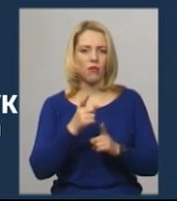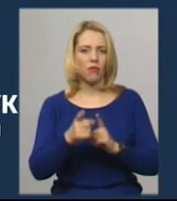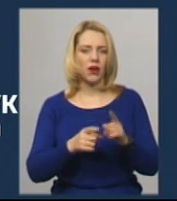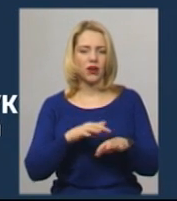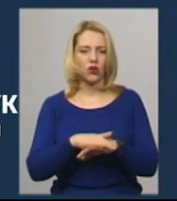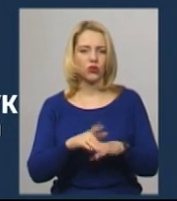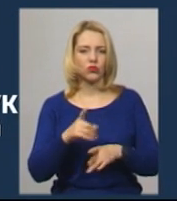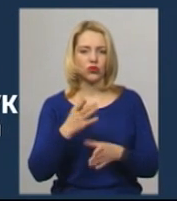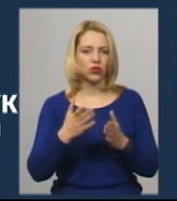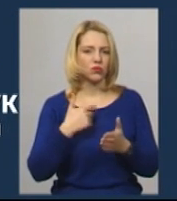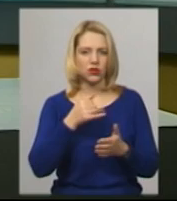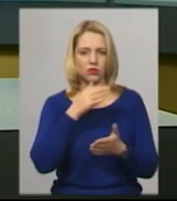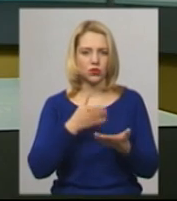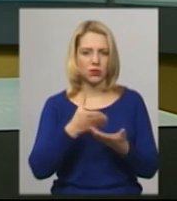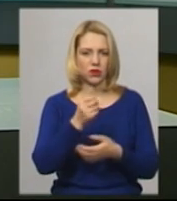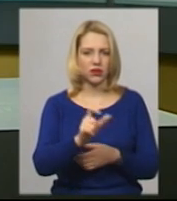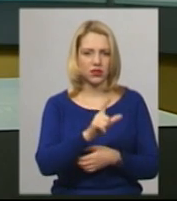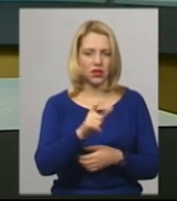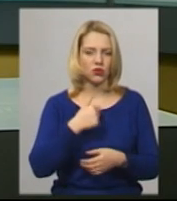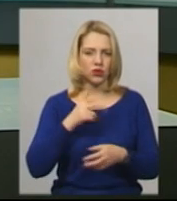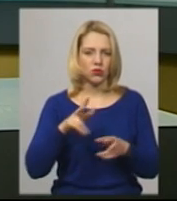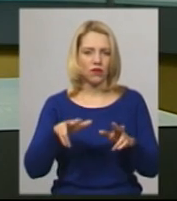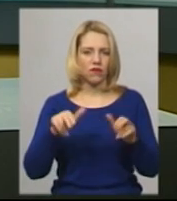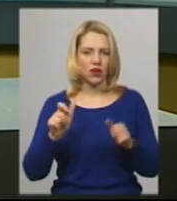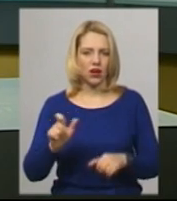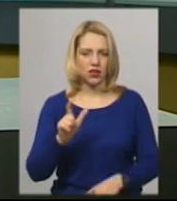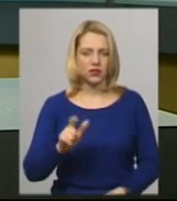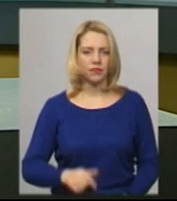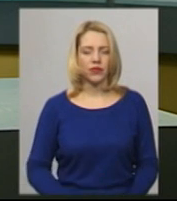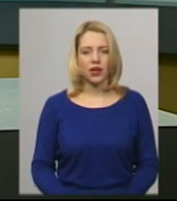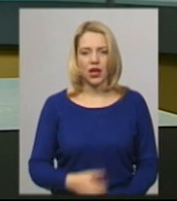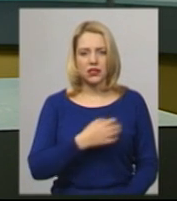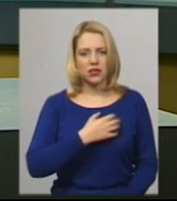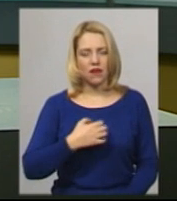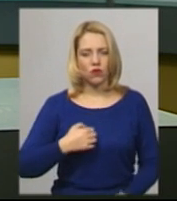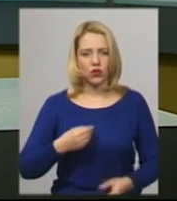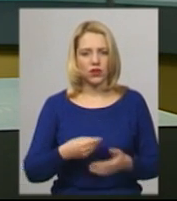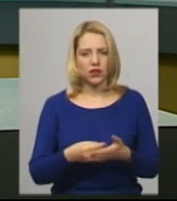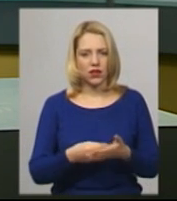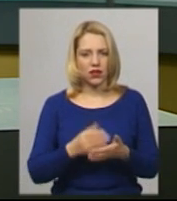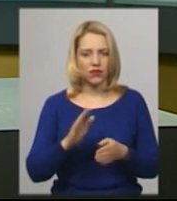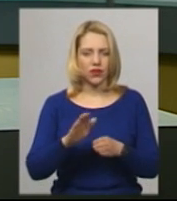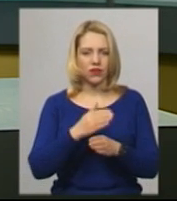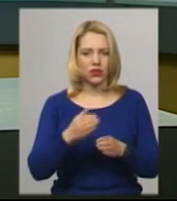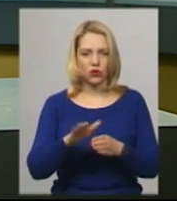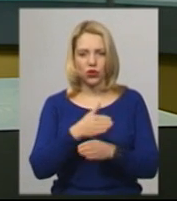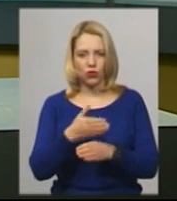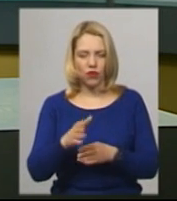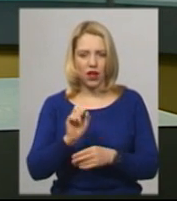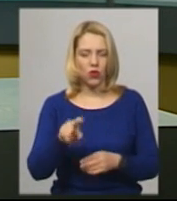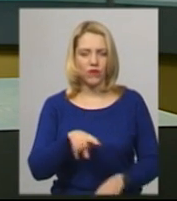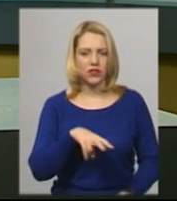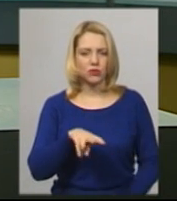відключено від газу. У Славуті тарифи на опалення та гарячу воду відкоригували ще у листопаді, каже